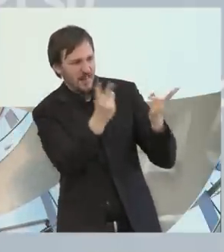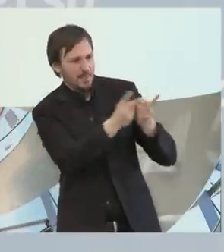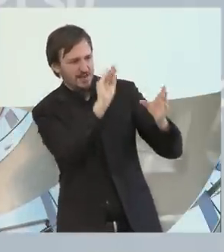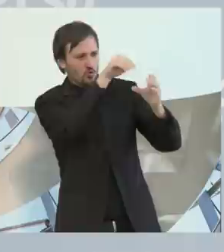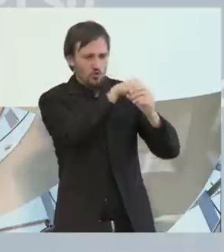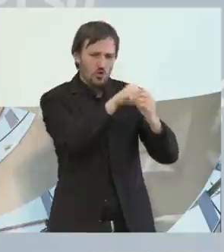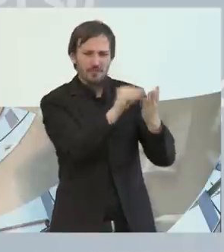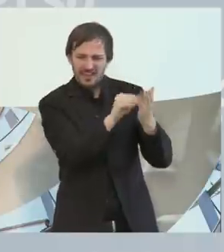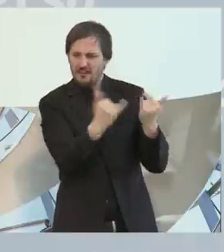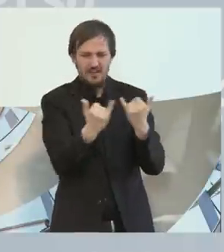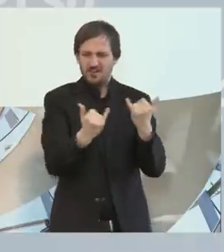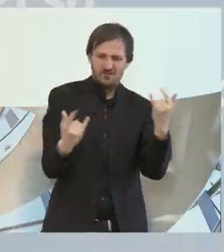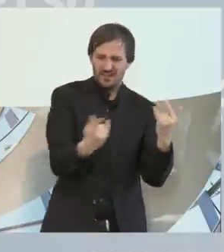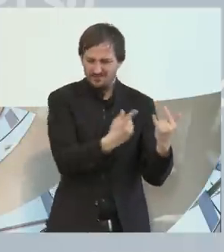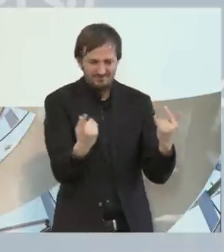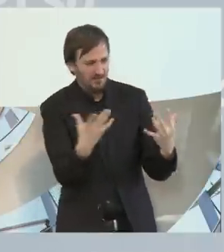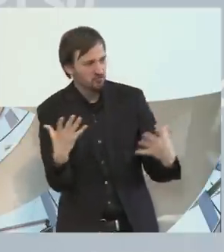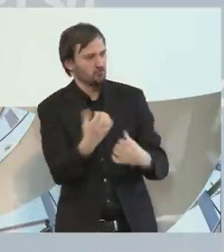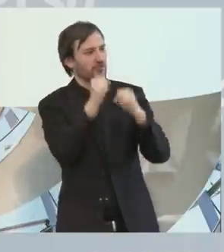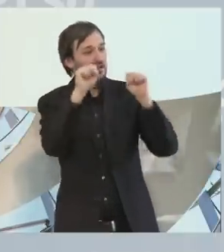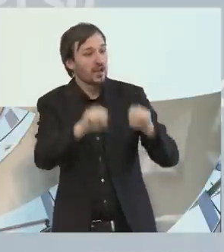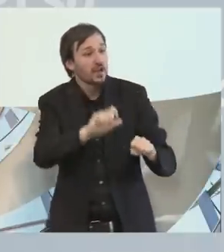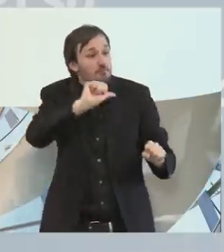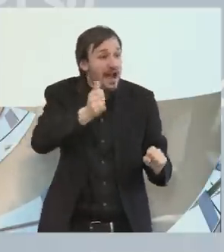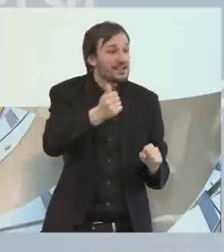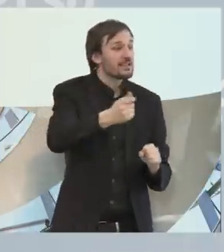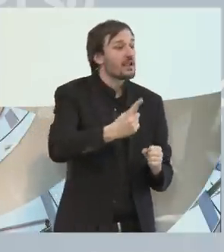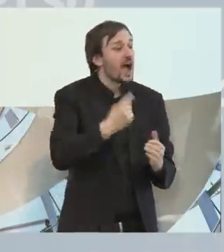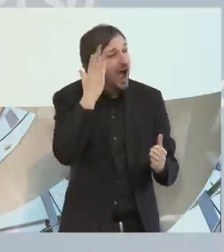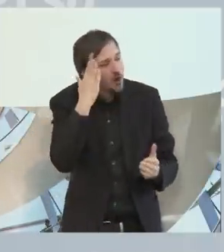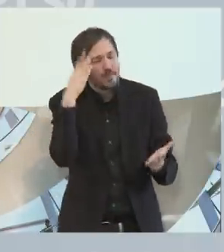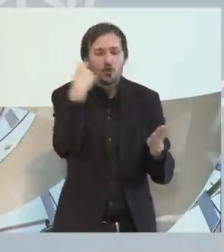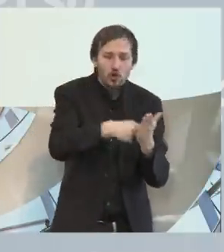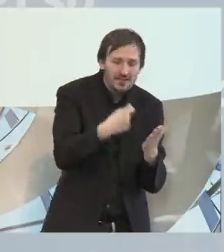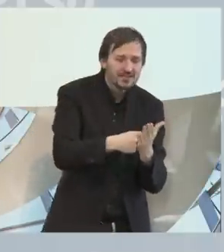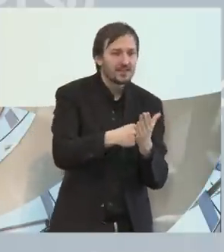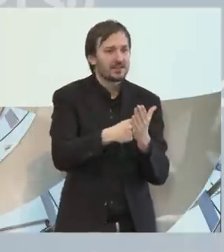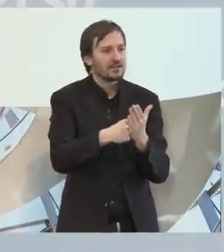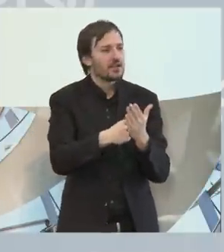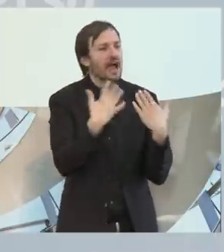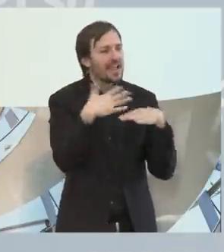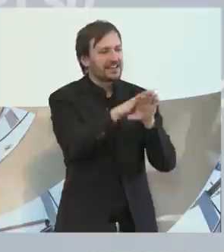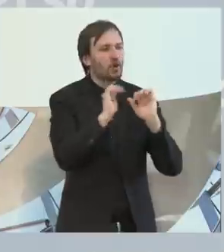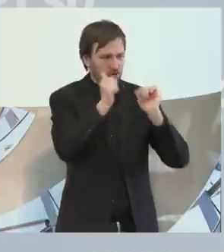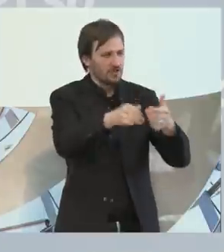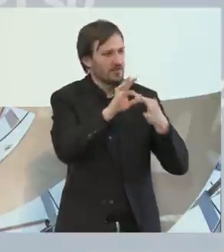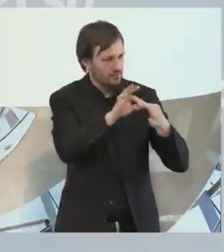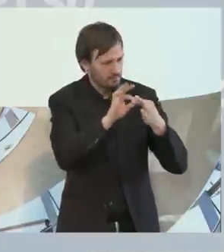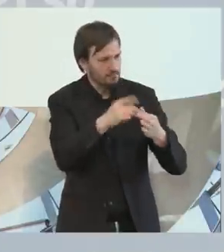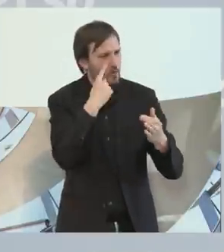gerecht werden? Die größten Kostentreiber derzeit, die wir haben, auch im Bereich der Eingliederungshilfe,